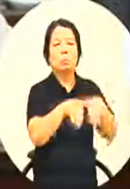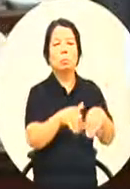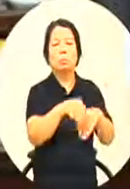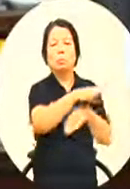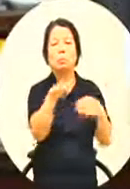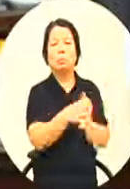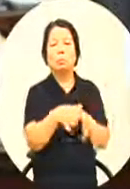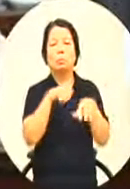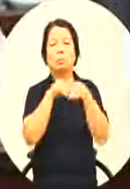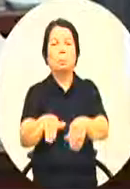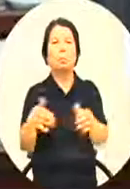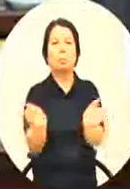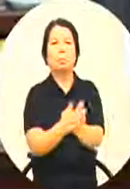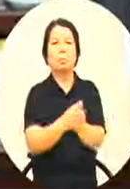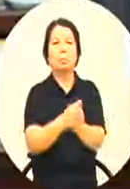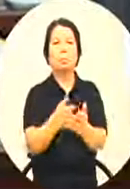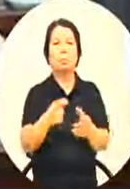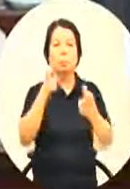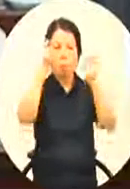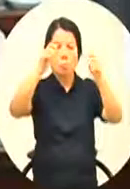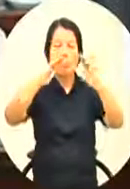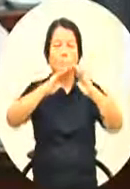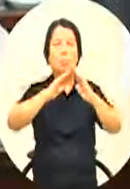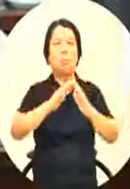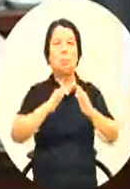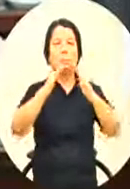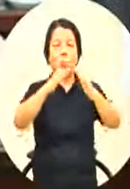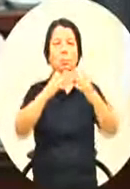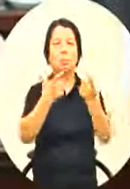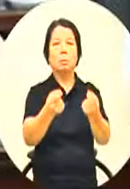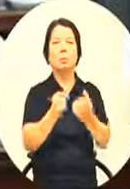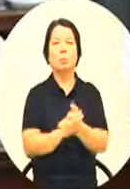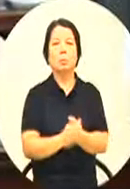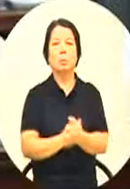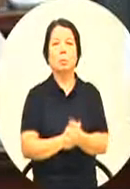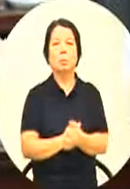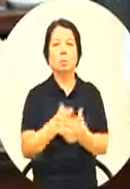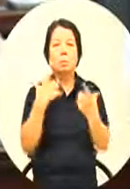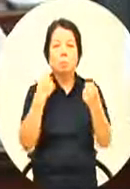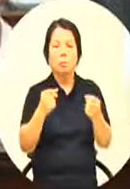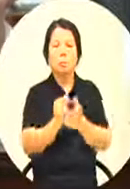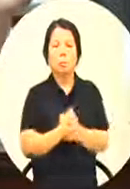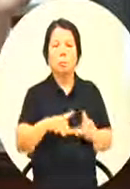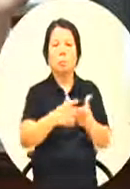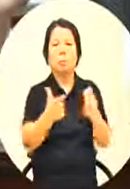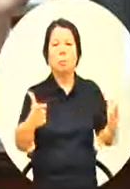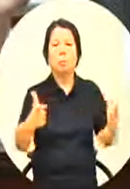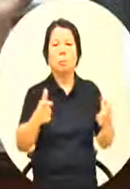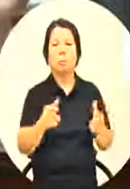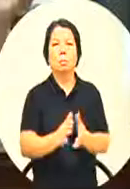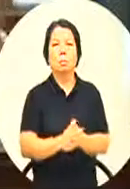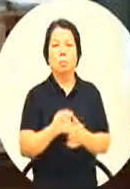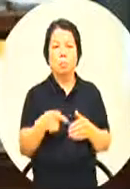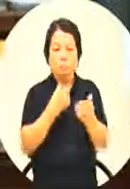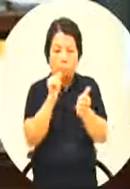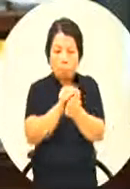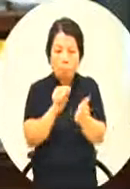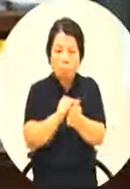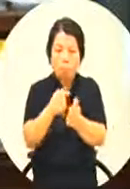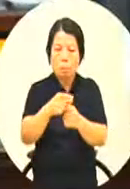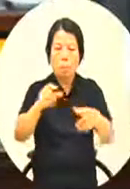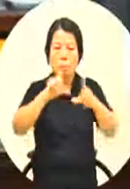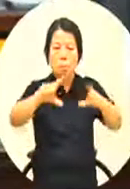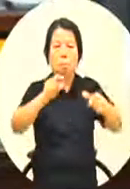大的企业那高雄也是一样可能本来是多元的但现在只靠几个大